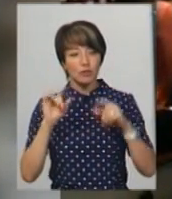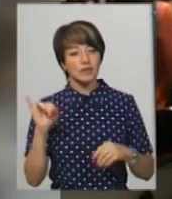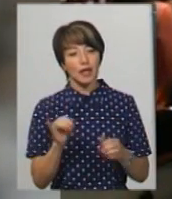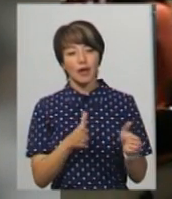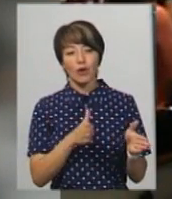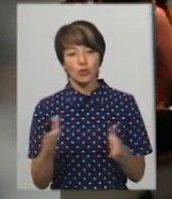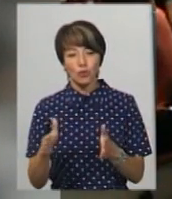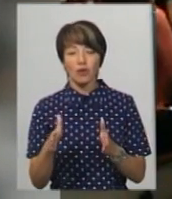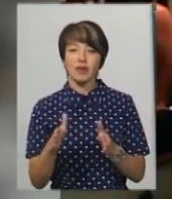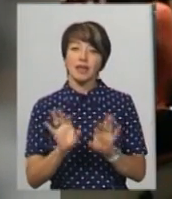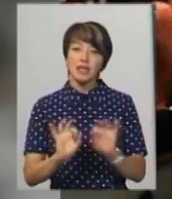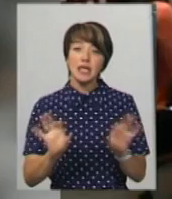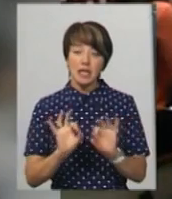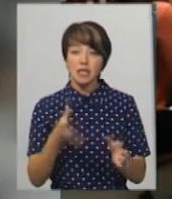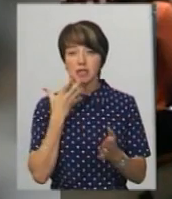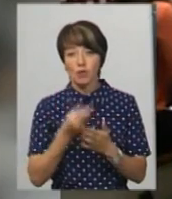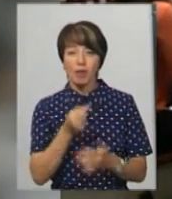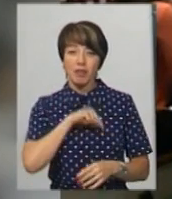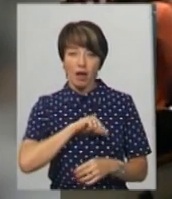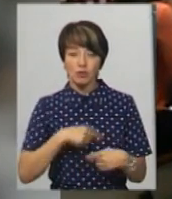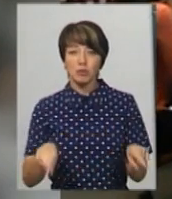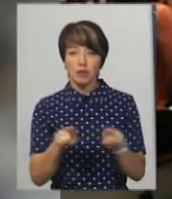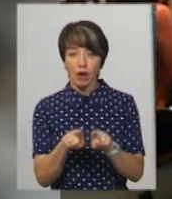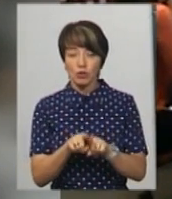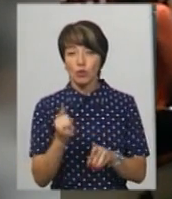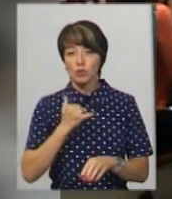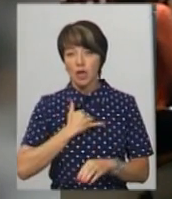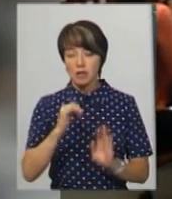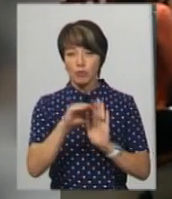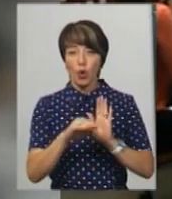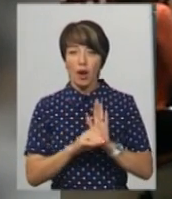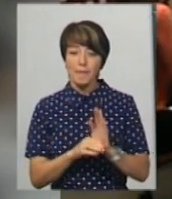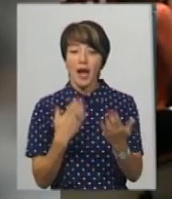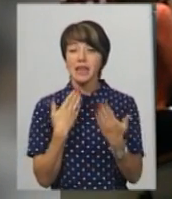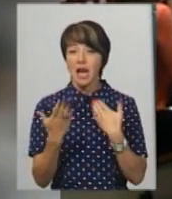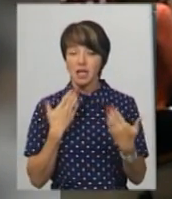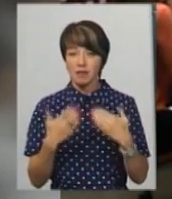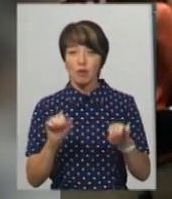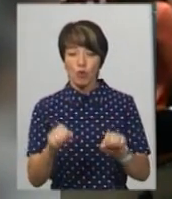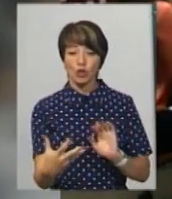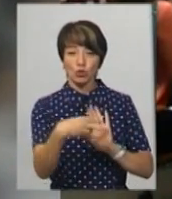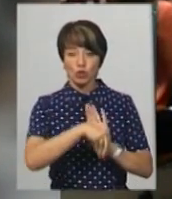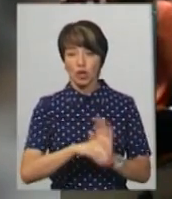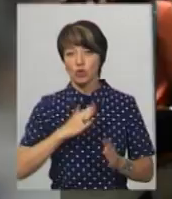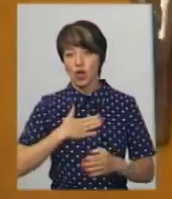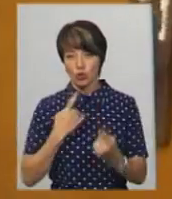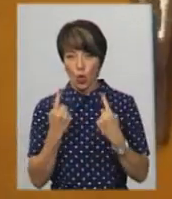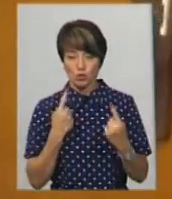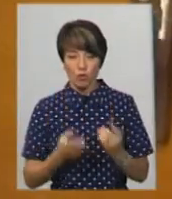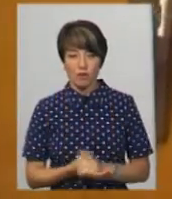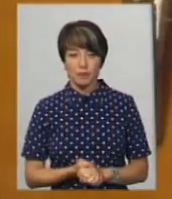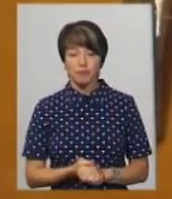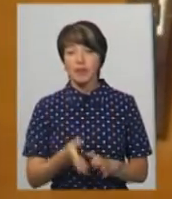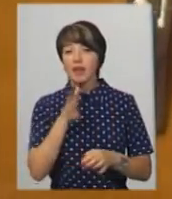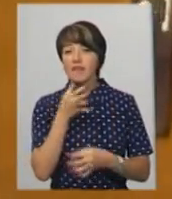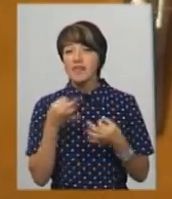готовий ділитися, до речі, своїм настроєм також, тому що в нас програма інтерактивна і можна долучатись до нашої розмови. Вільний